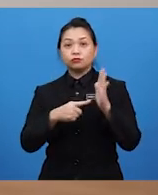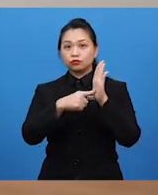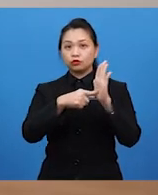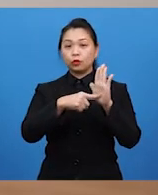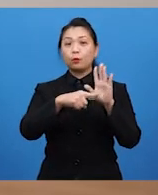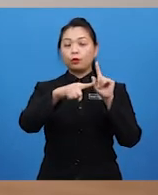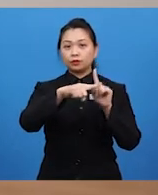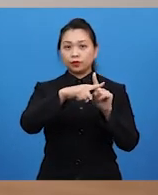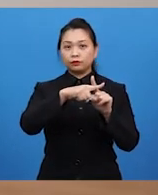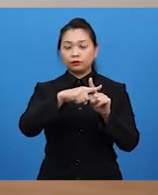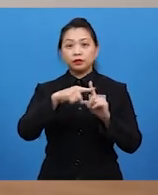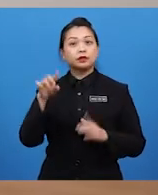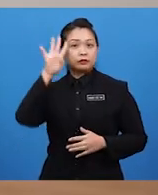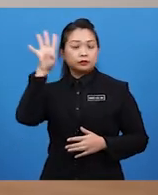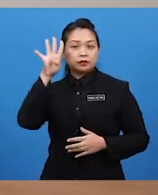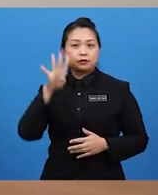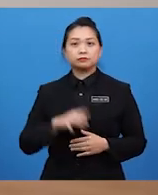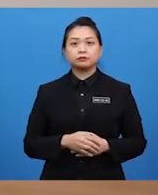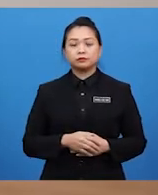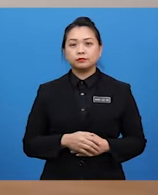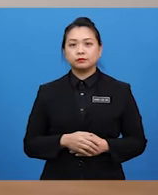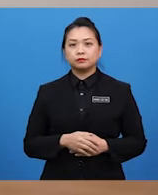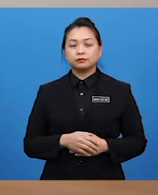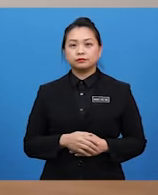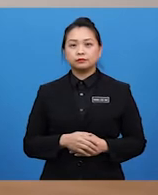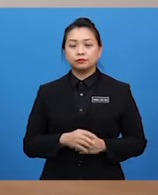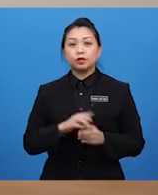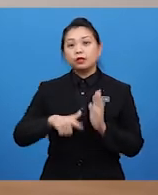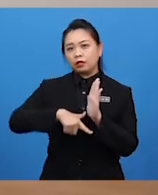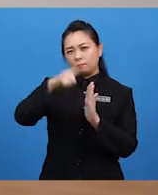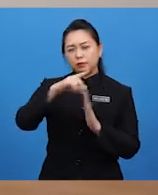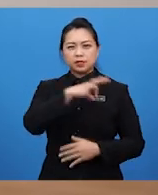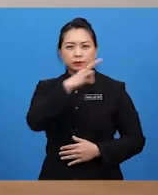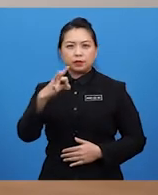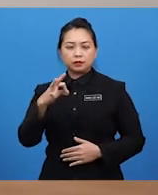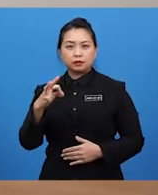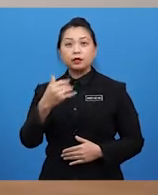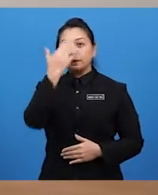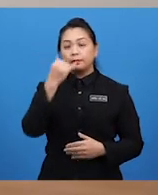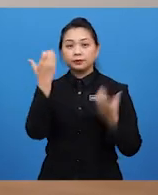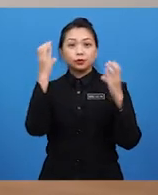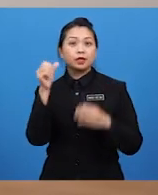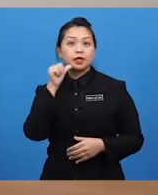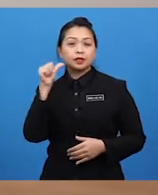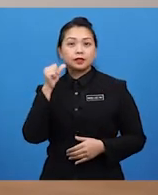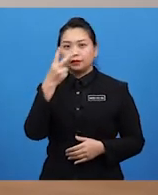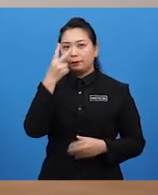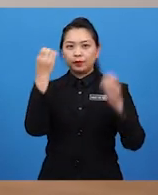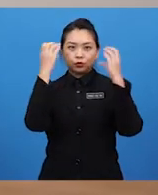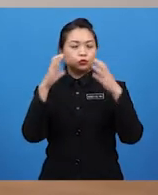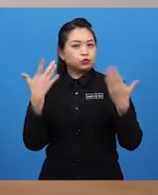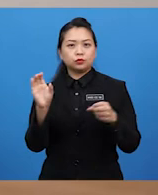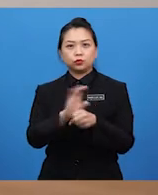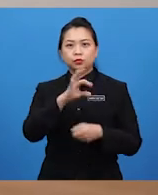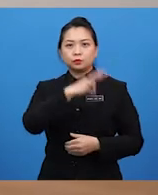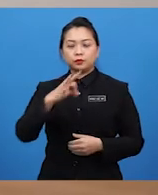kreatif dan juga memainkan peranan psikologi supaya saya lebih bersemangat. Apa kata Cikgu hari ini? Nampak Cikgu Donz sungguh bersemangat